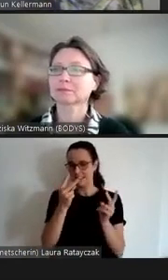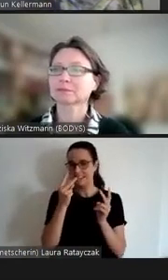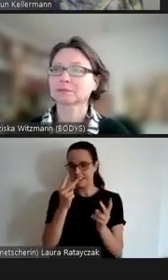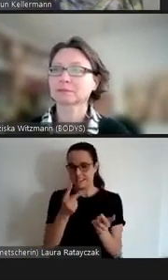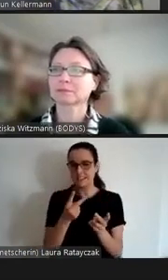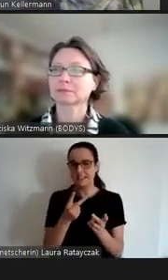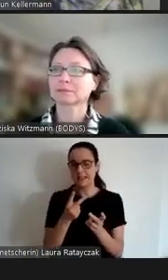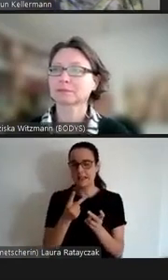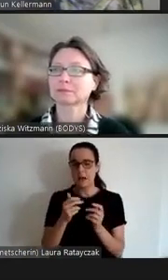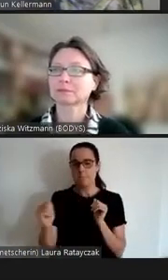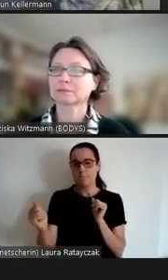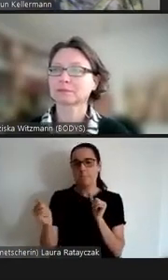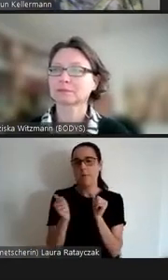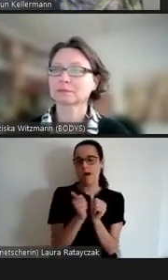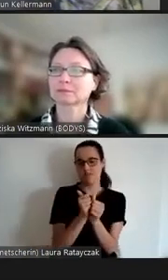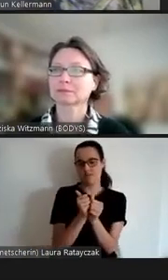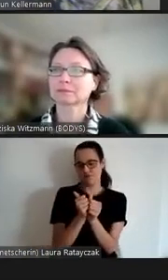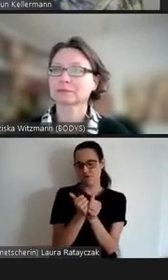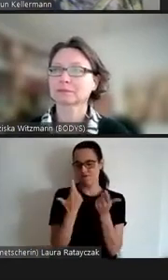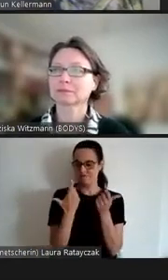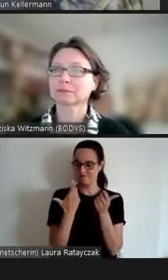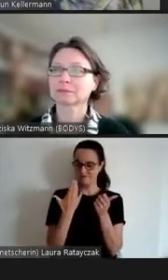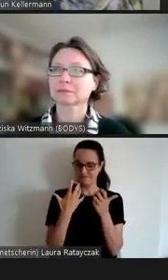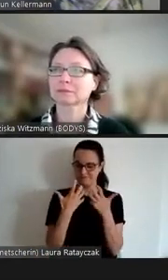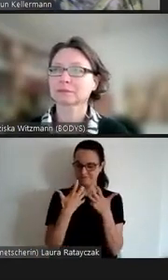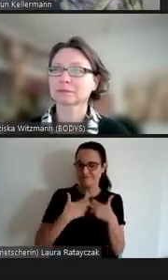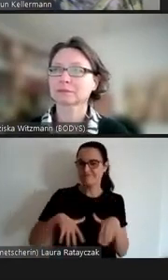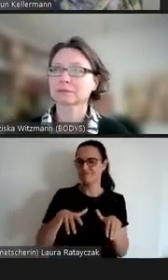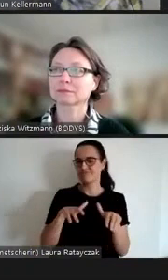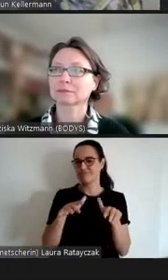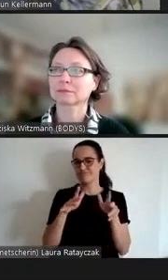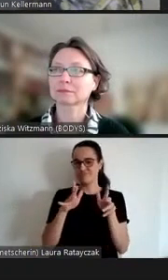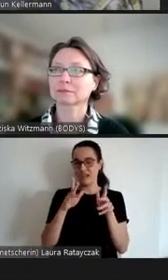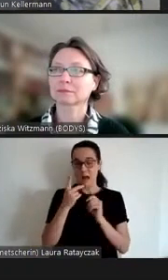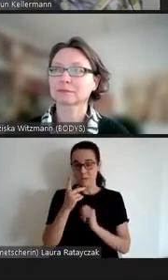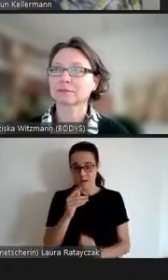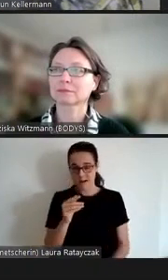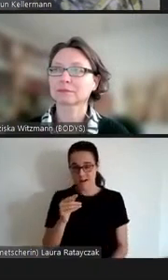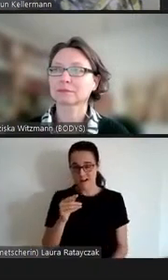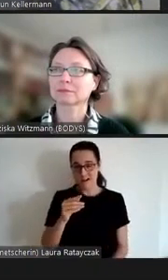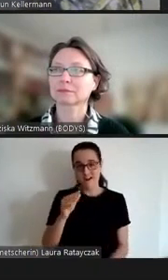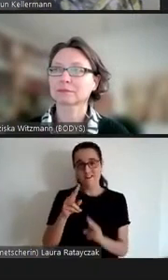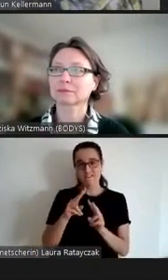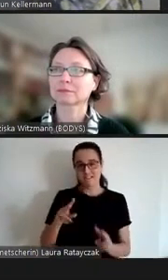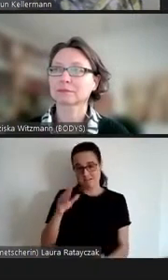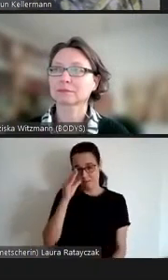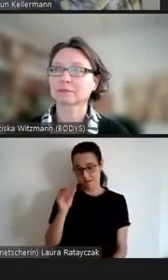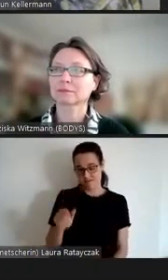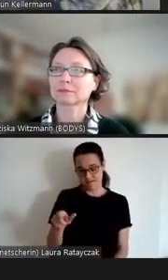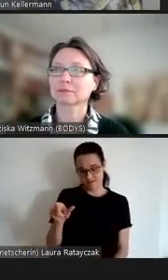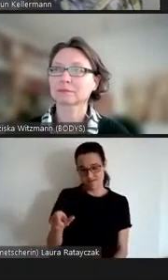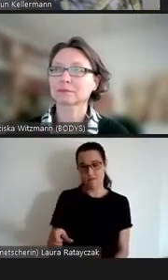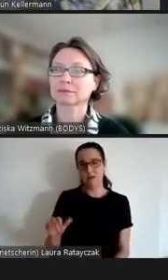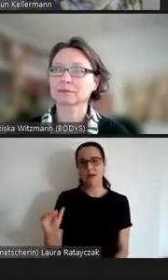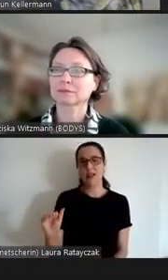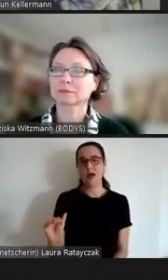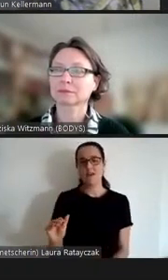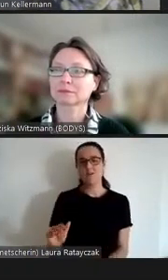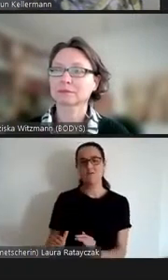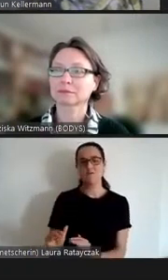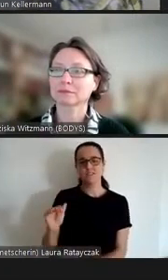Friedemann aufgrund seiner Kleinwürdigkeit entsprochen